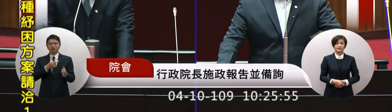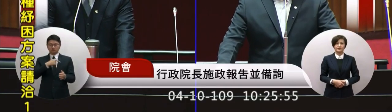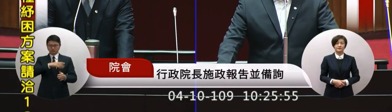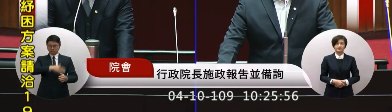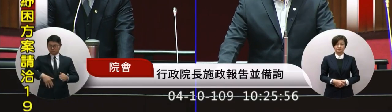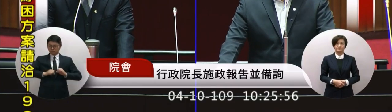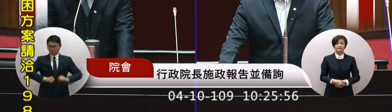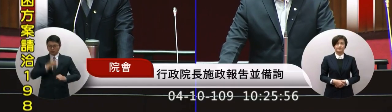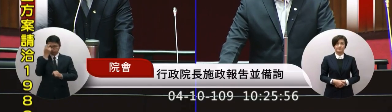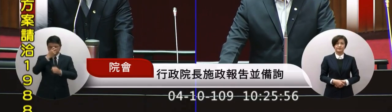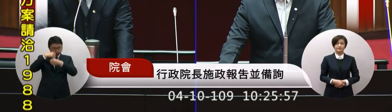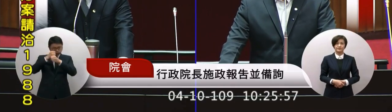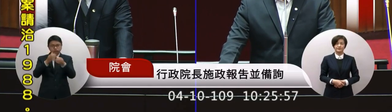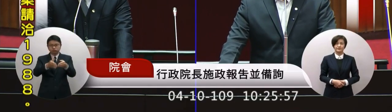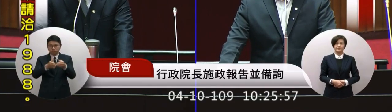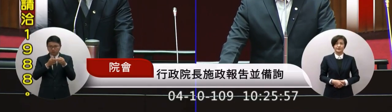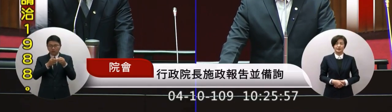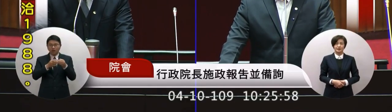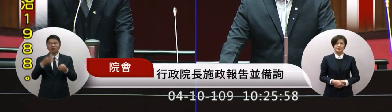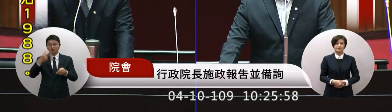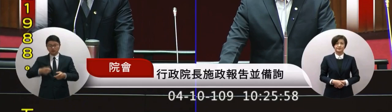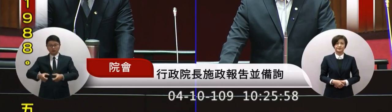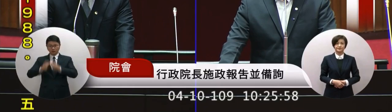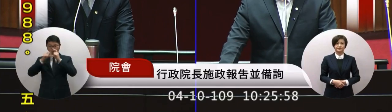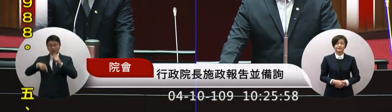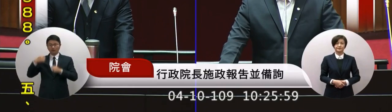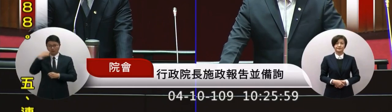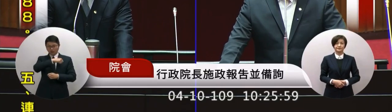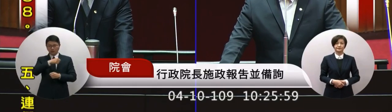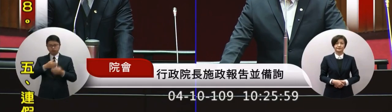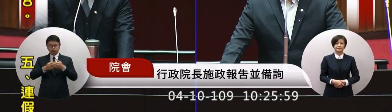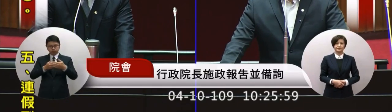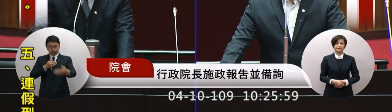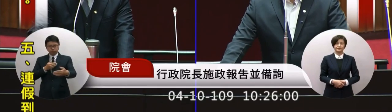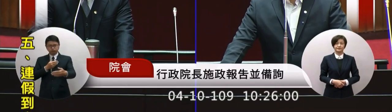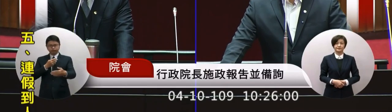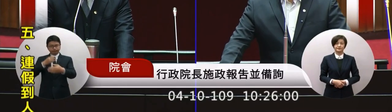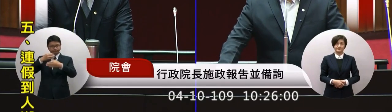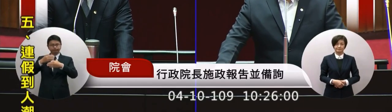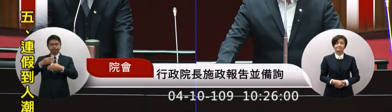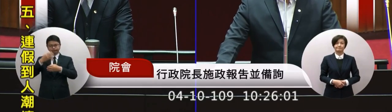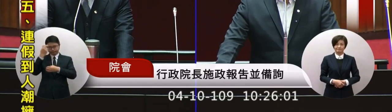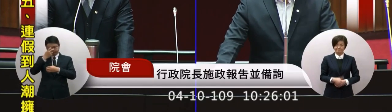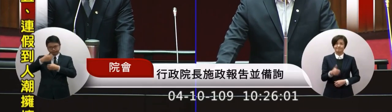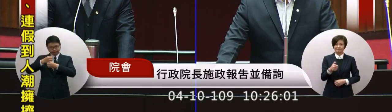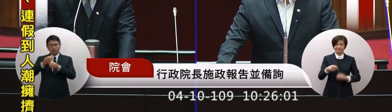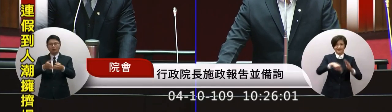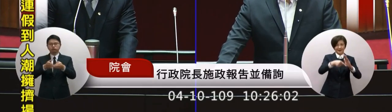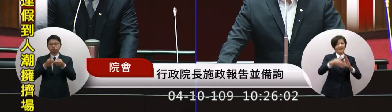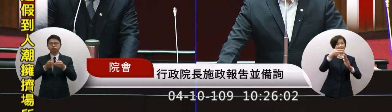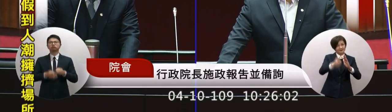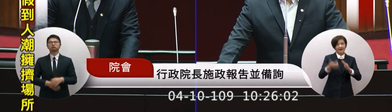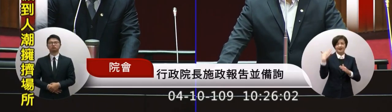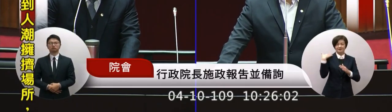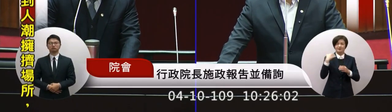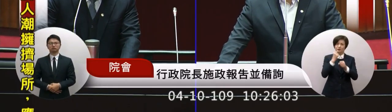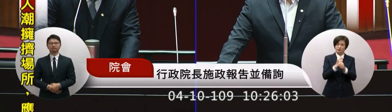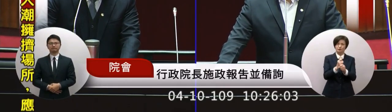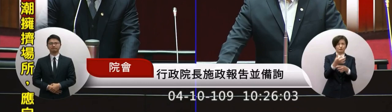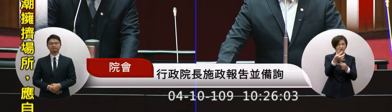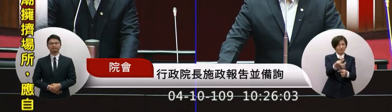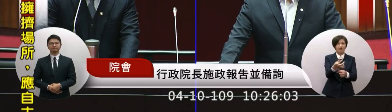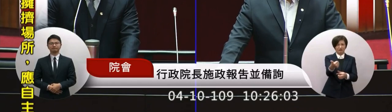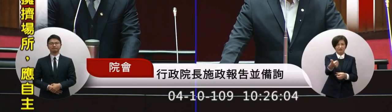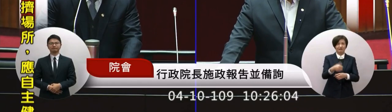回來以後也是一樣要居家要隔離檢疫集中隔離檢疫院長我們過去都做得很好